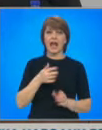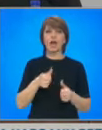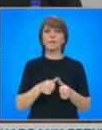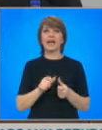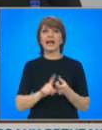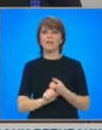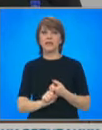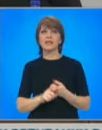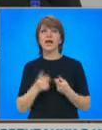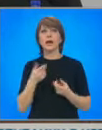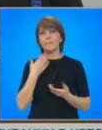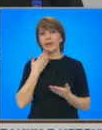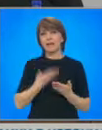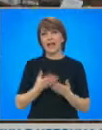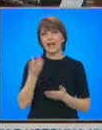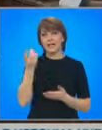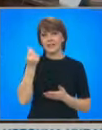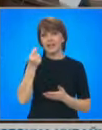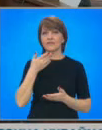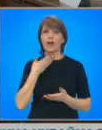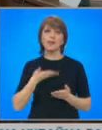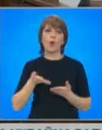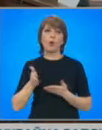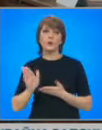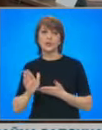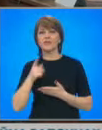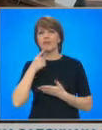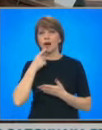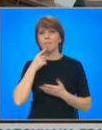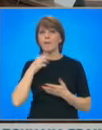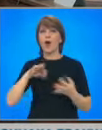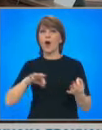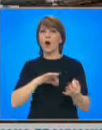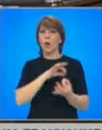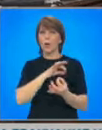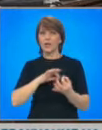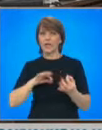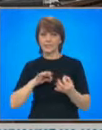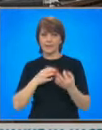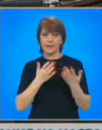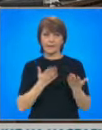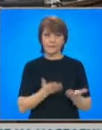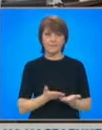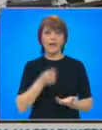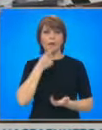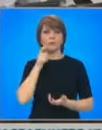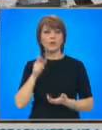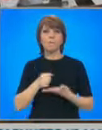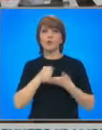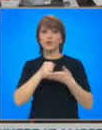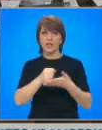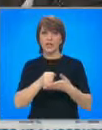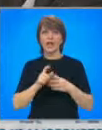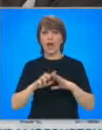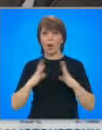средствата да бъдат насочени към симфоничния оркестър на БНР и служителите на музеите. По думите му, бюджетът на